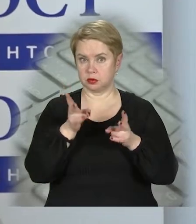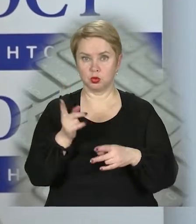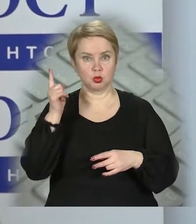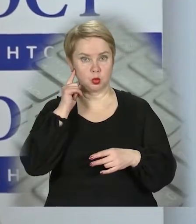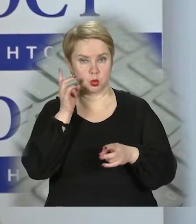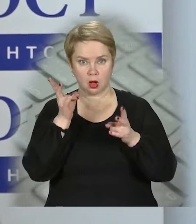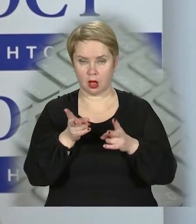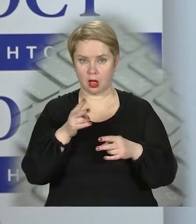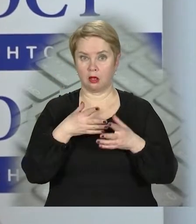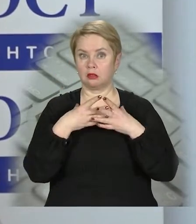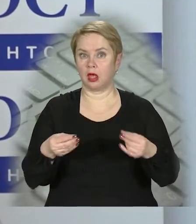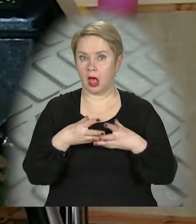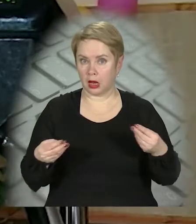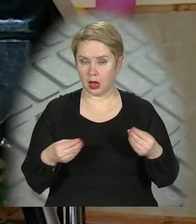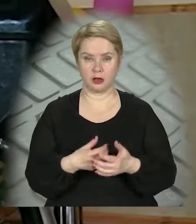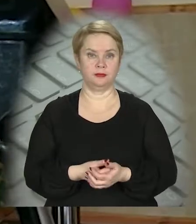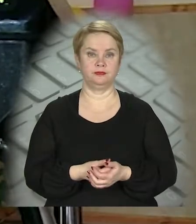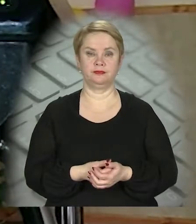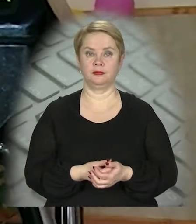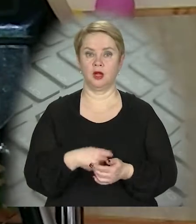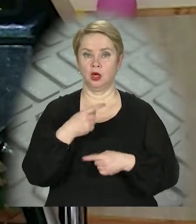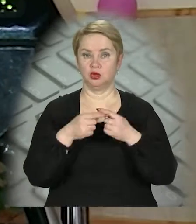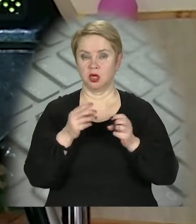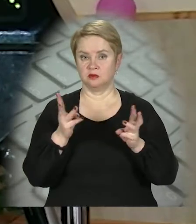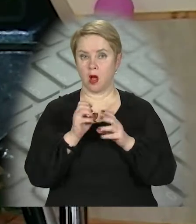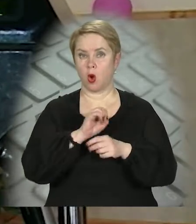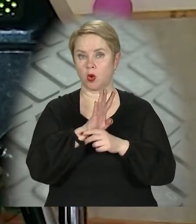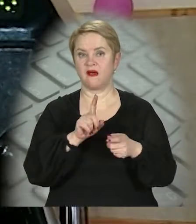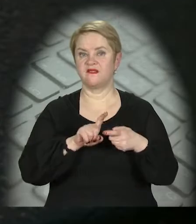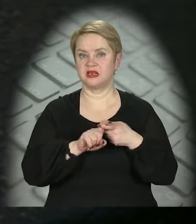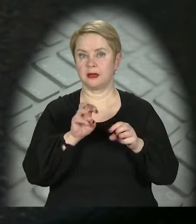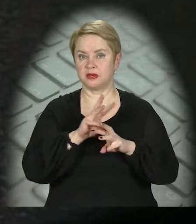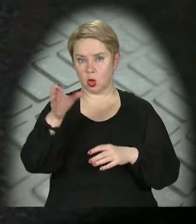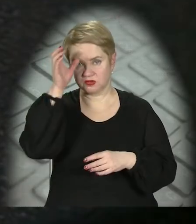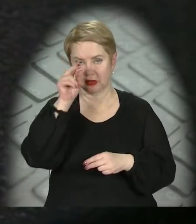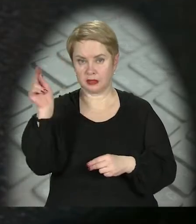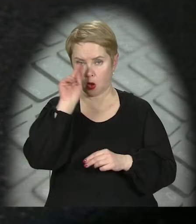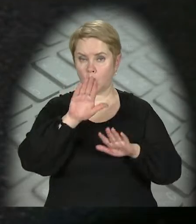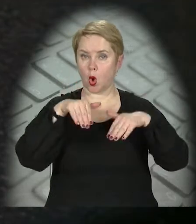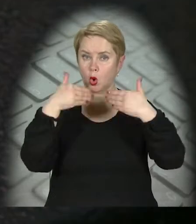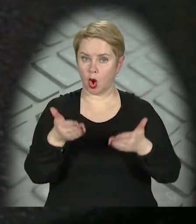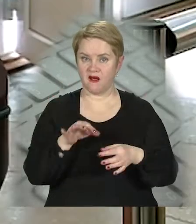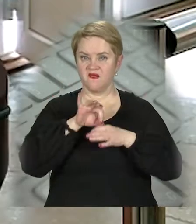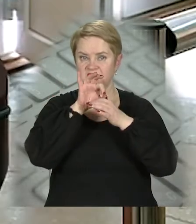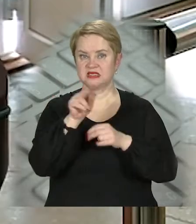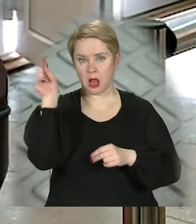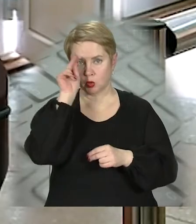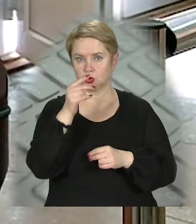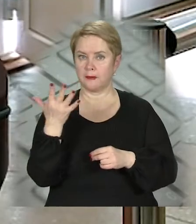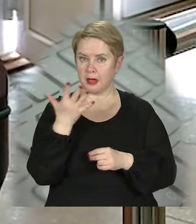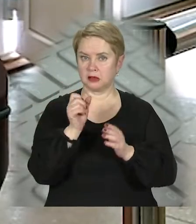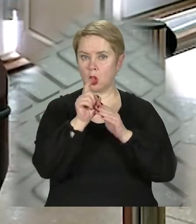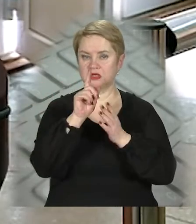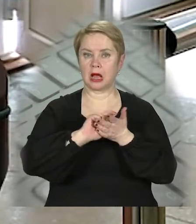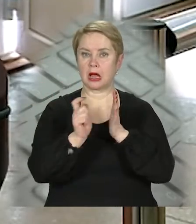слуху, це діарейний синдром. Через спалах коронавірусу Міністерство освіти та науки рекомендувало ввести для учнів 5